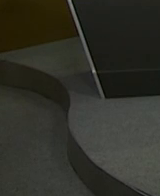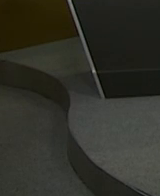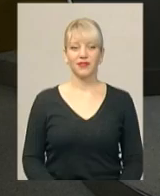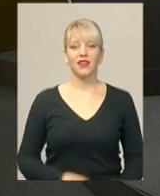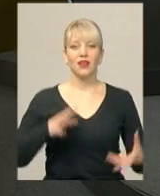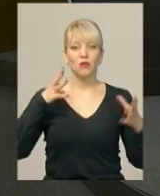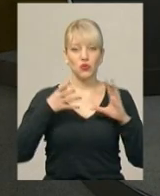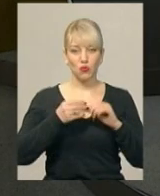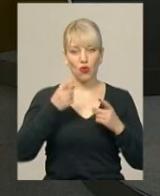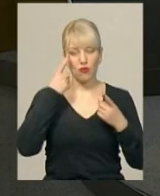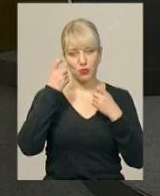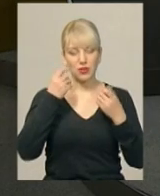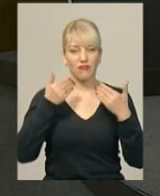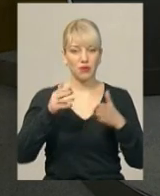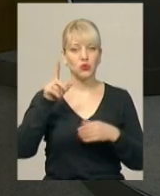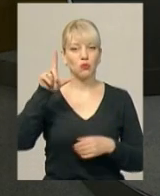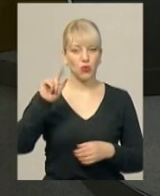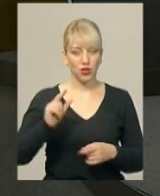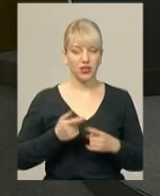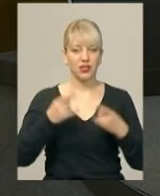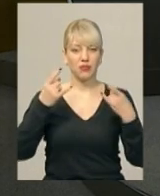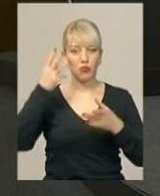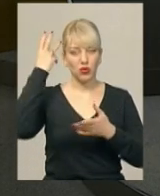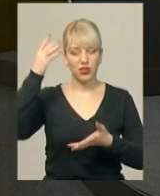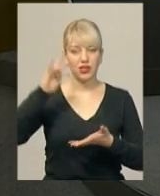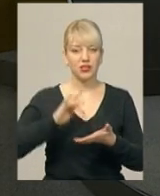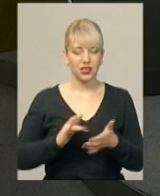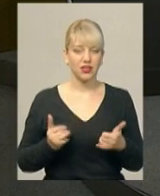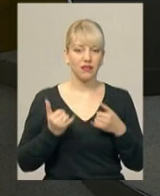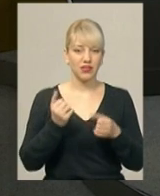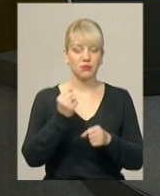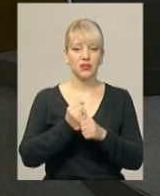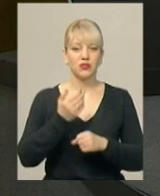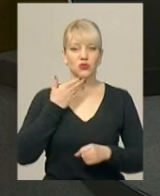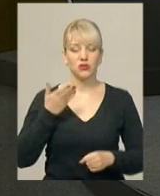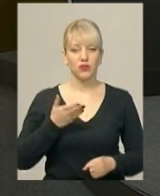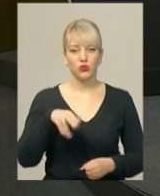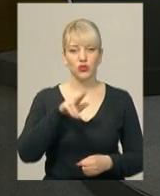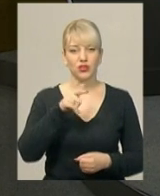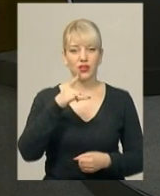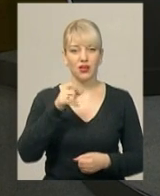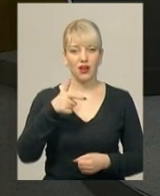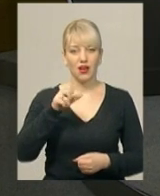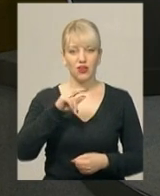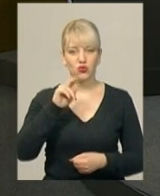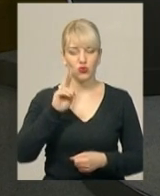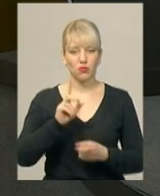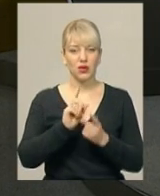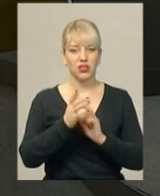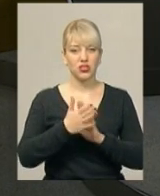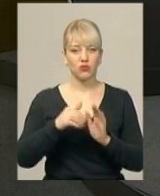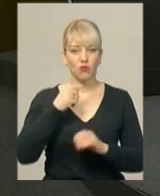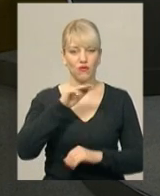Підсумковий інформаційний випуск понеділка в ефірі телеканалу Поділля Центр. У студії працюють ведуча Надія Драганчук та диктор жестової мови Оксана